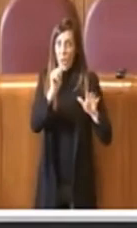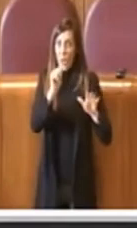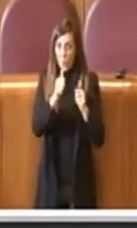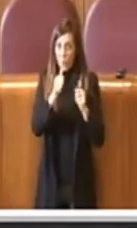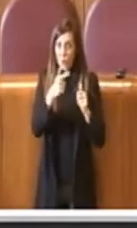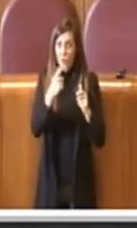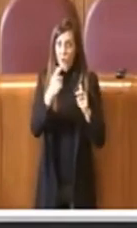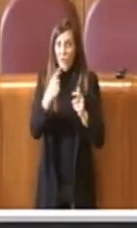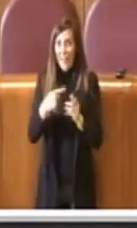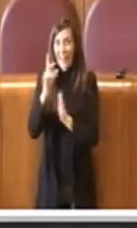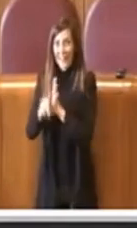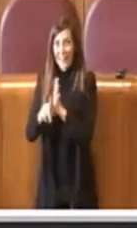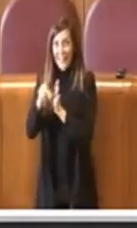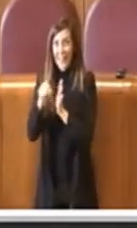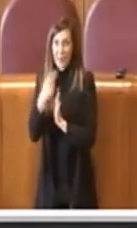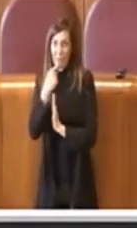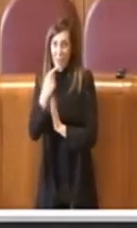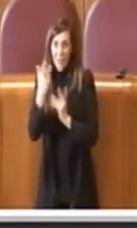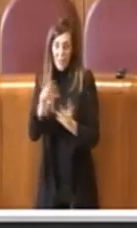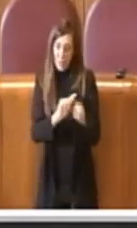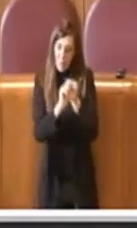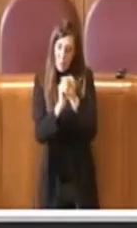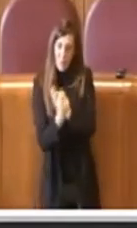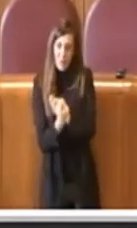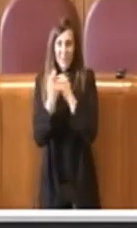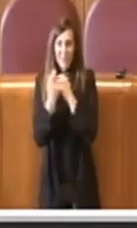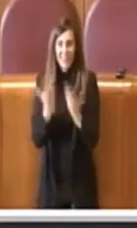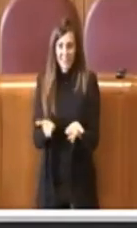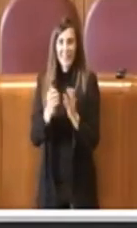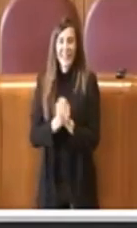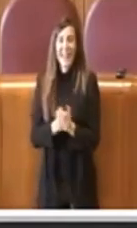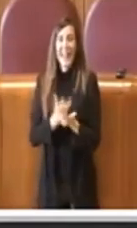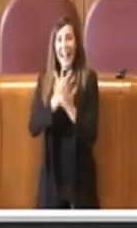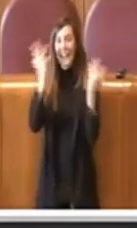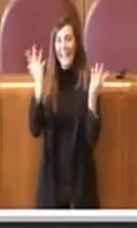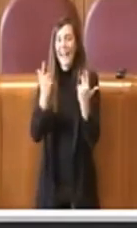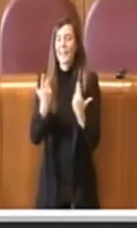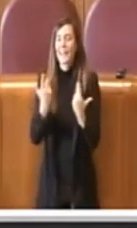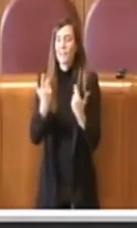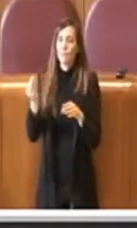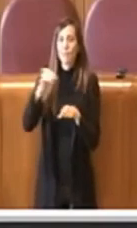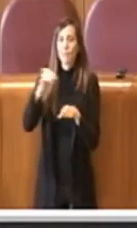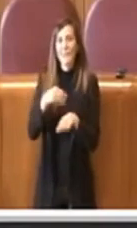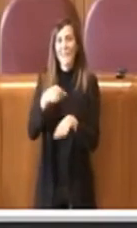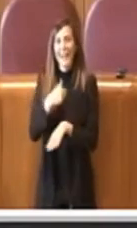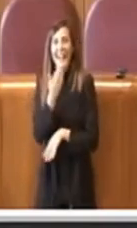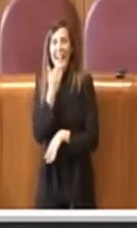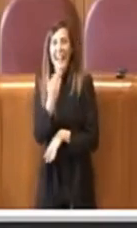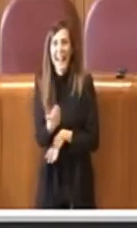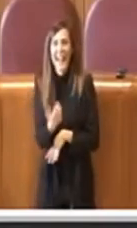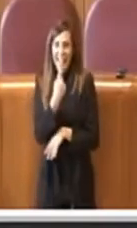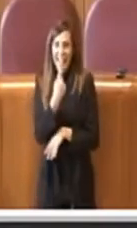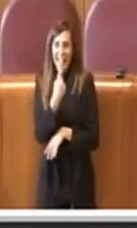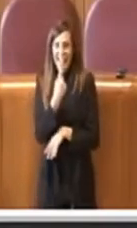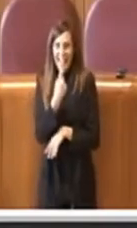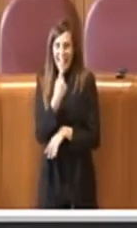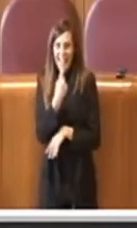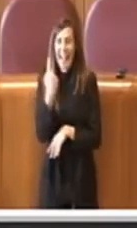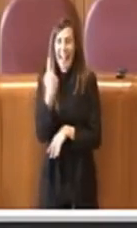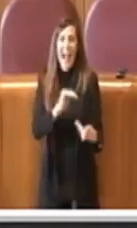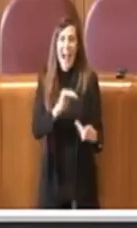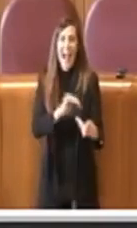alla delibera che ho appena citato. E ovviamente un ulteriore ringraziamento va a tutte le